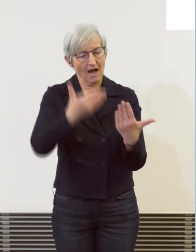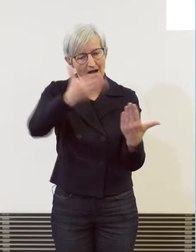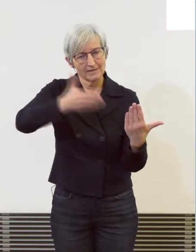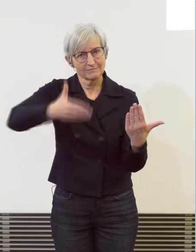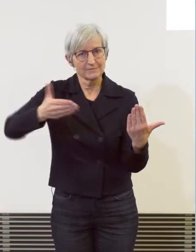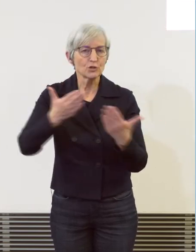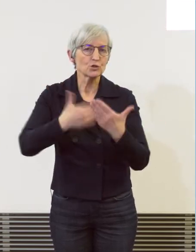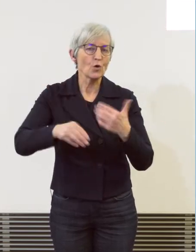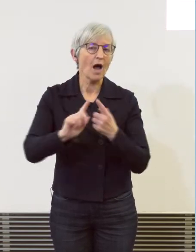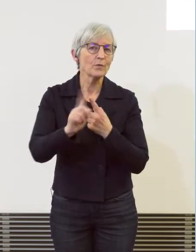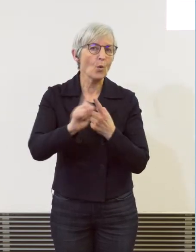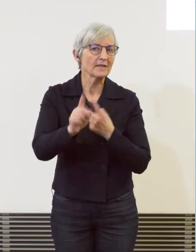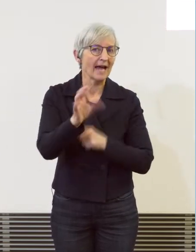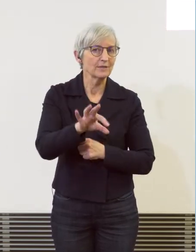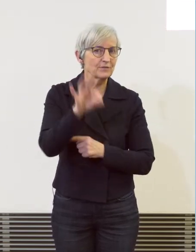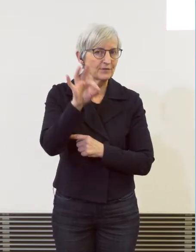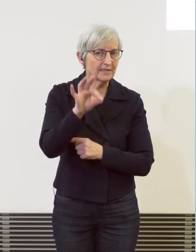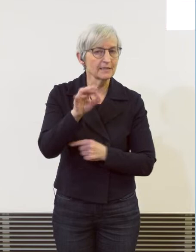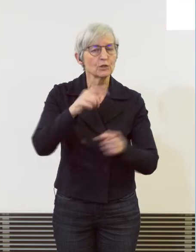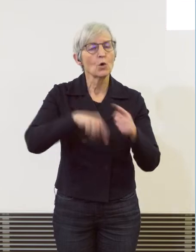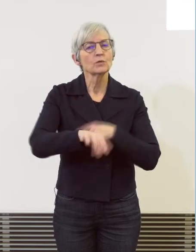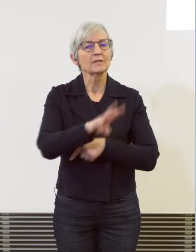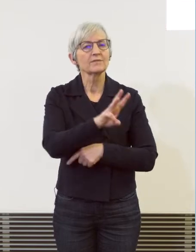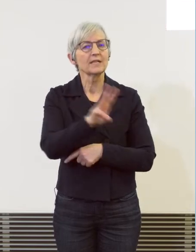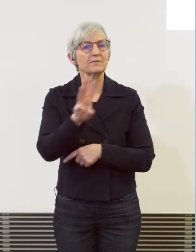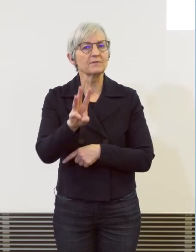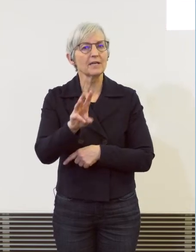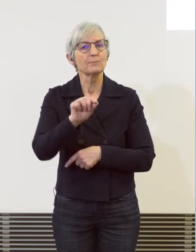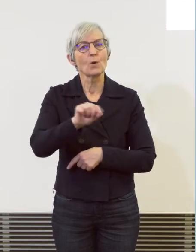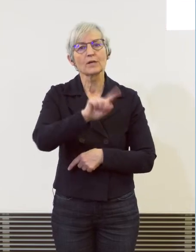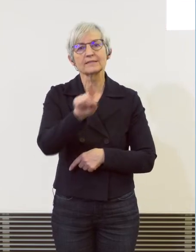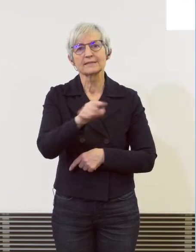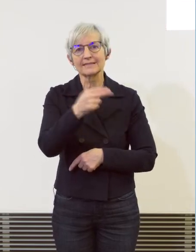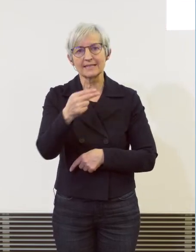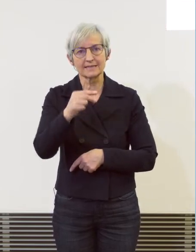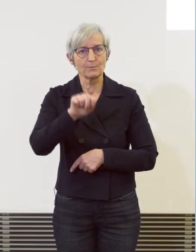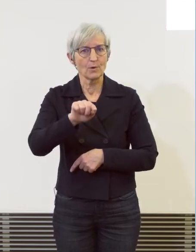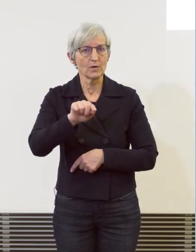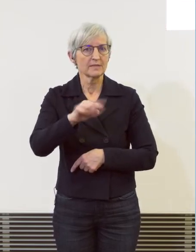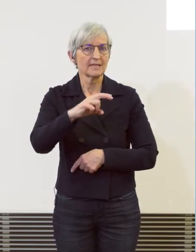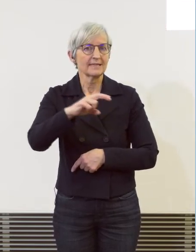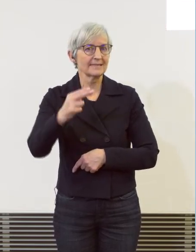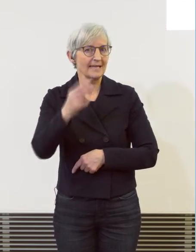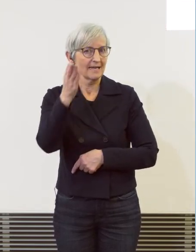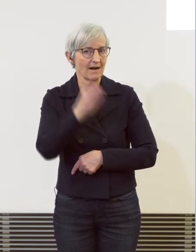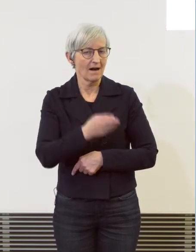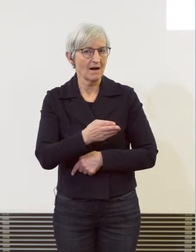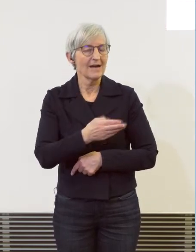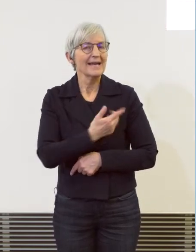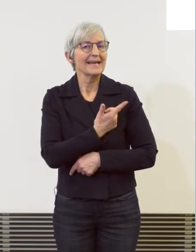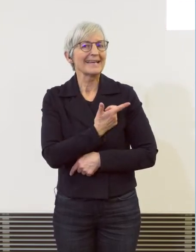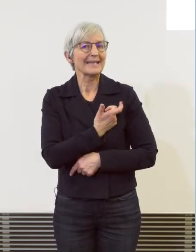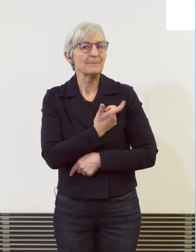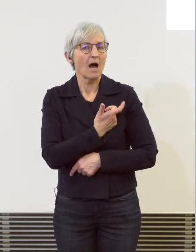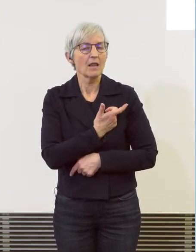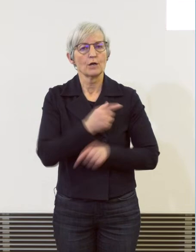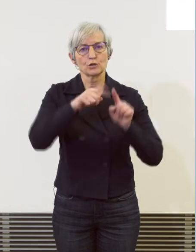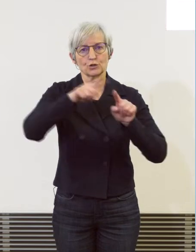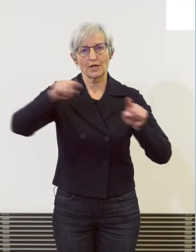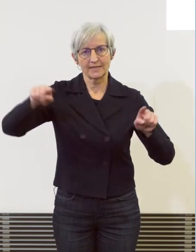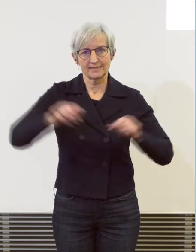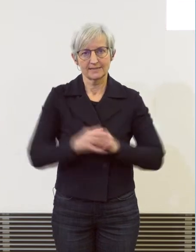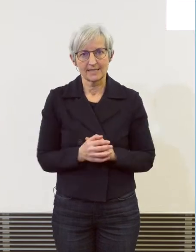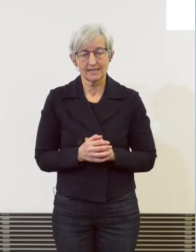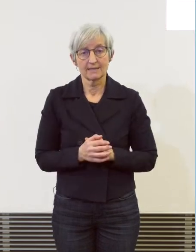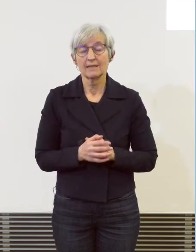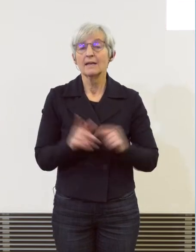online finden Auf der Webseite zh.ch slash Kriminalstatistik haben wir auch